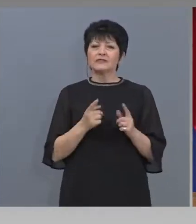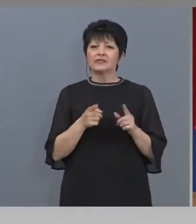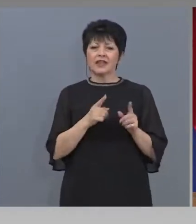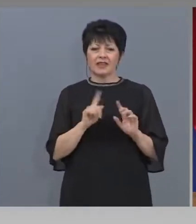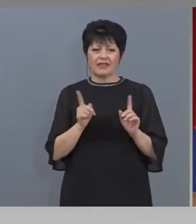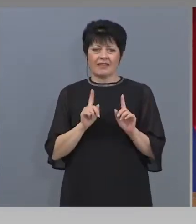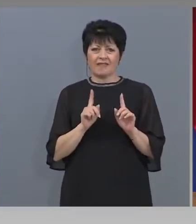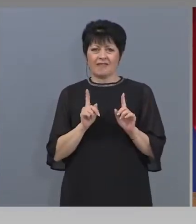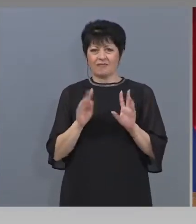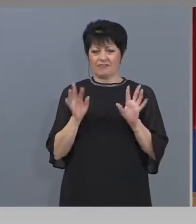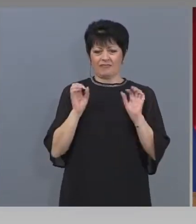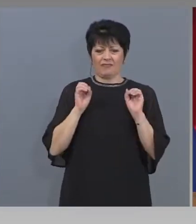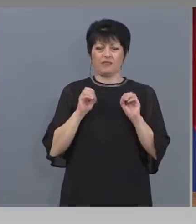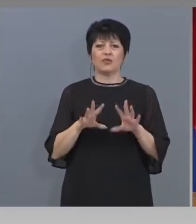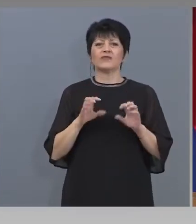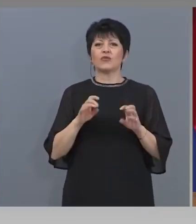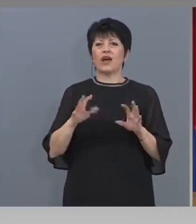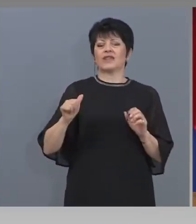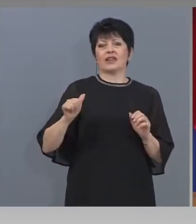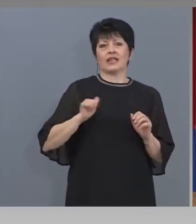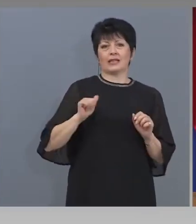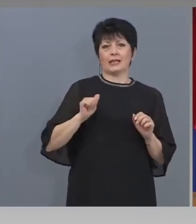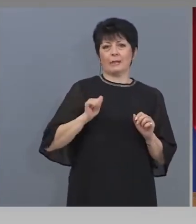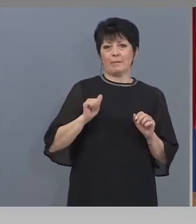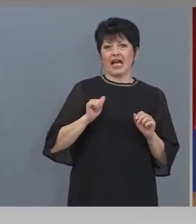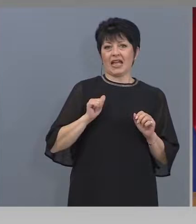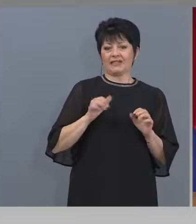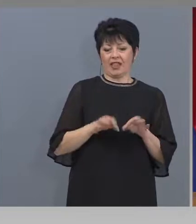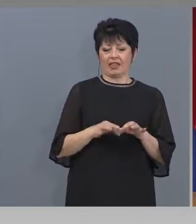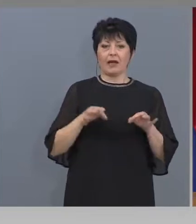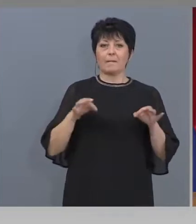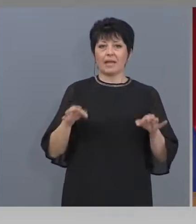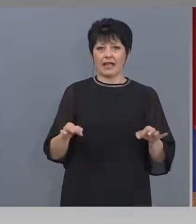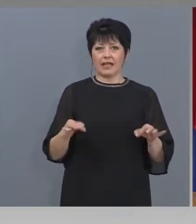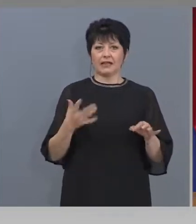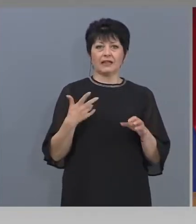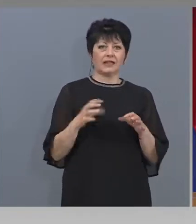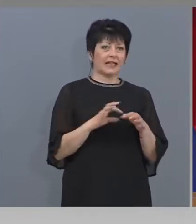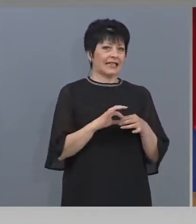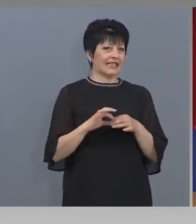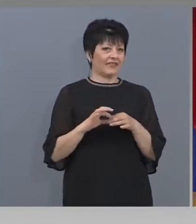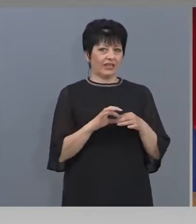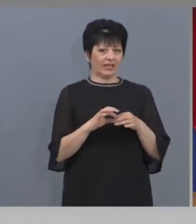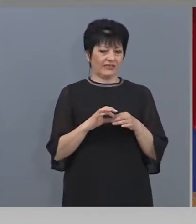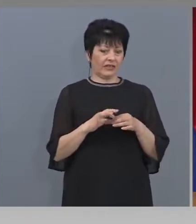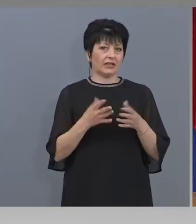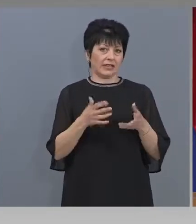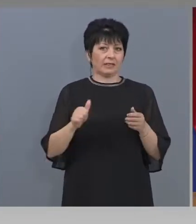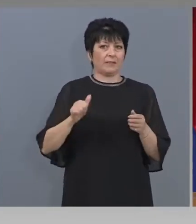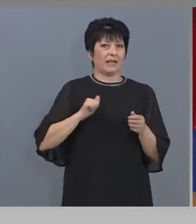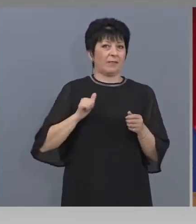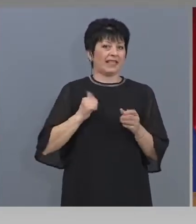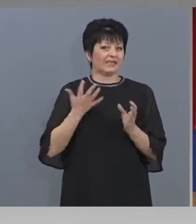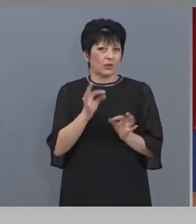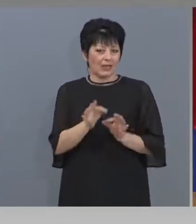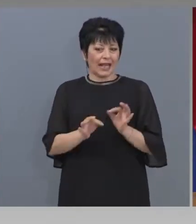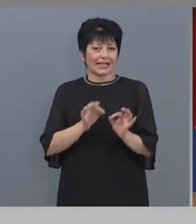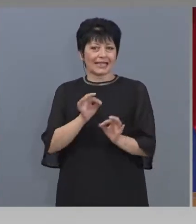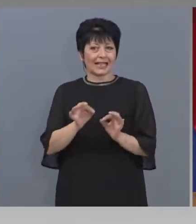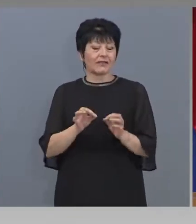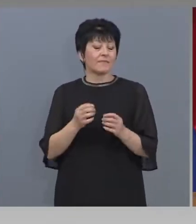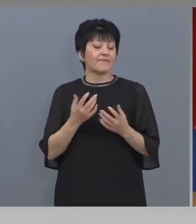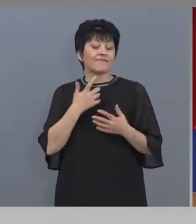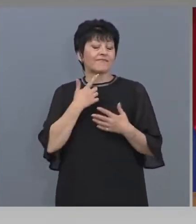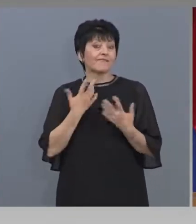позволяват да се спазват мерките, свързани с предпазване от зараза, как ще играят